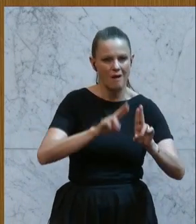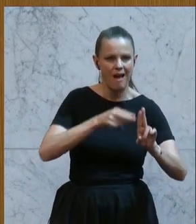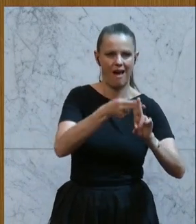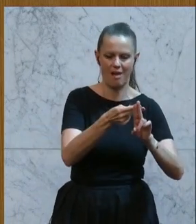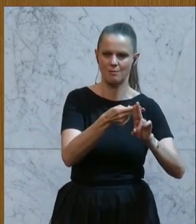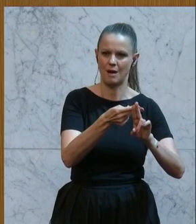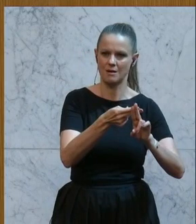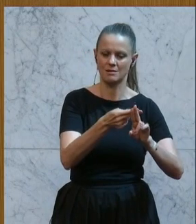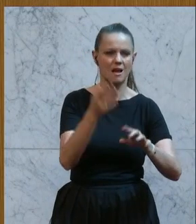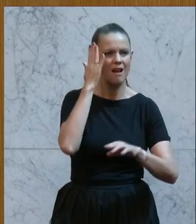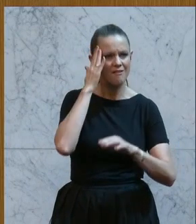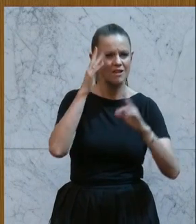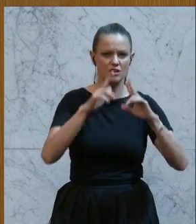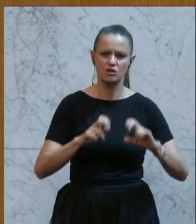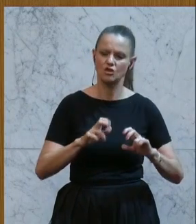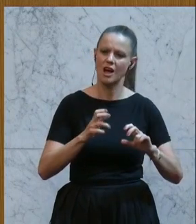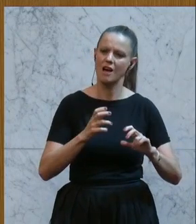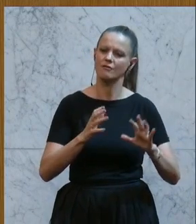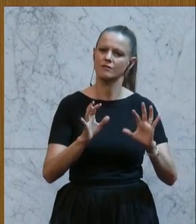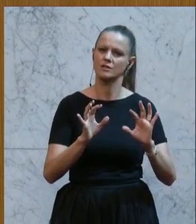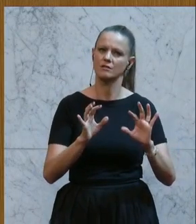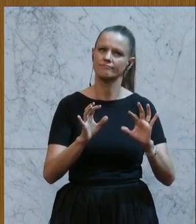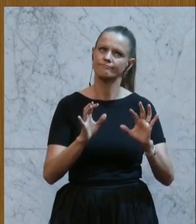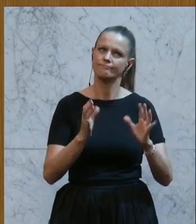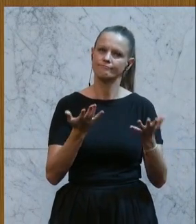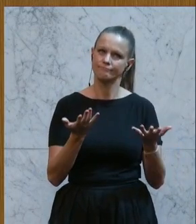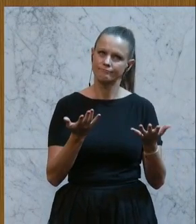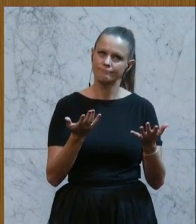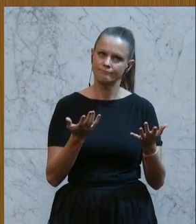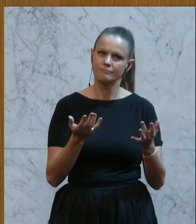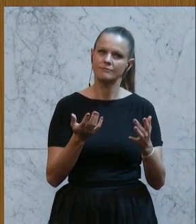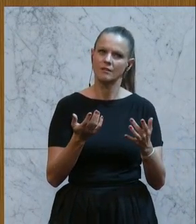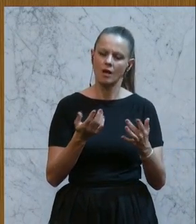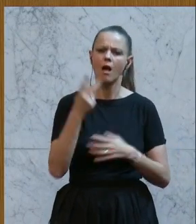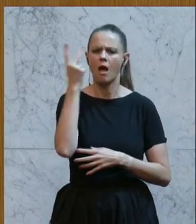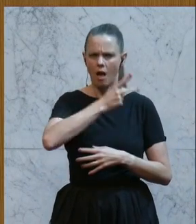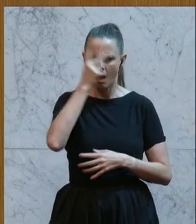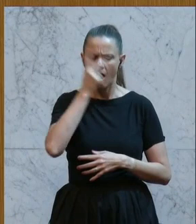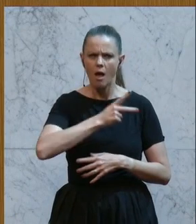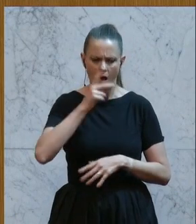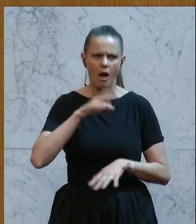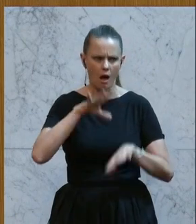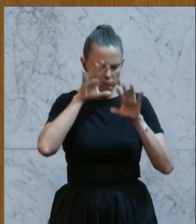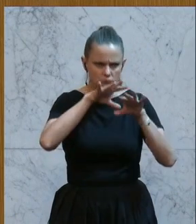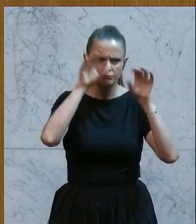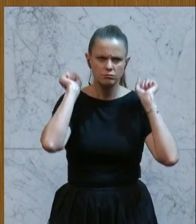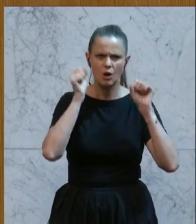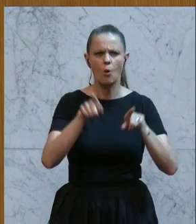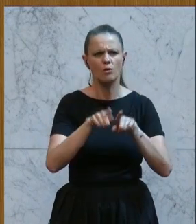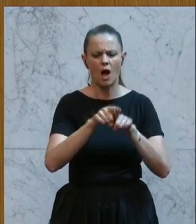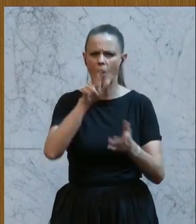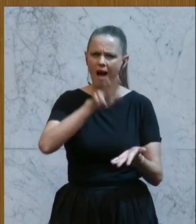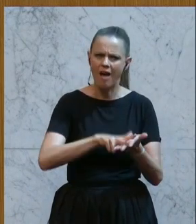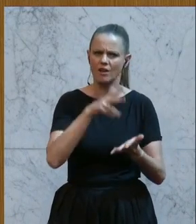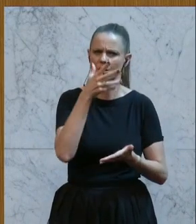zu sorgen, dass Wissenschaft für entsprechendes Verständnis bekommt und eine entsprechende Anerkennung bekommt, die sie verdient